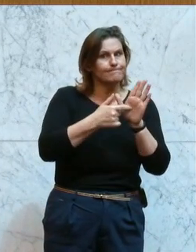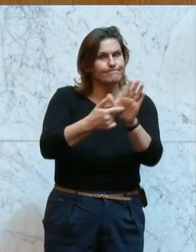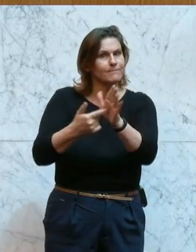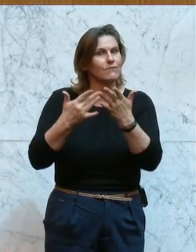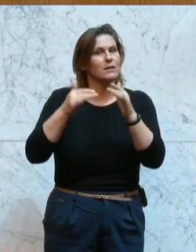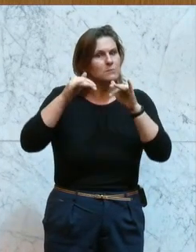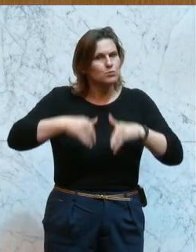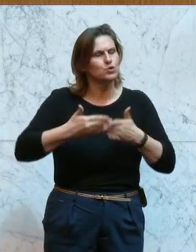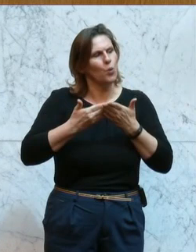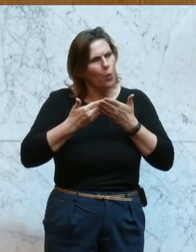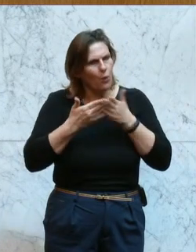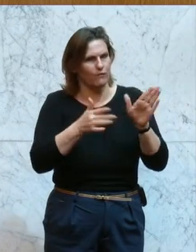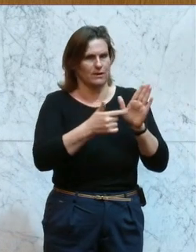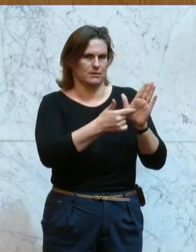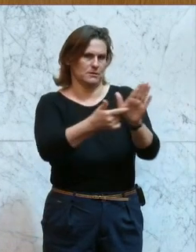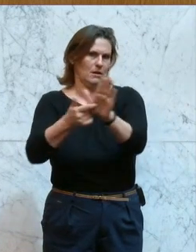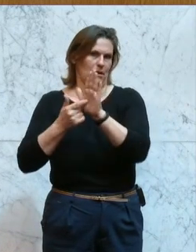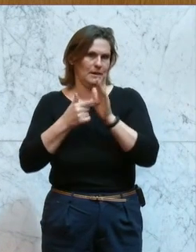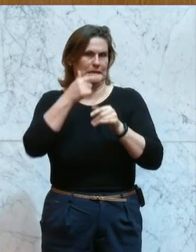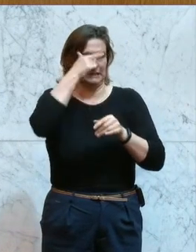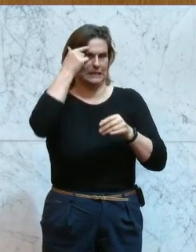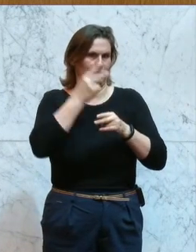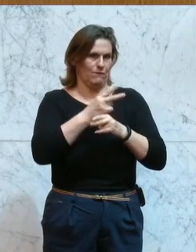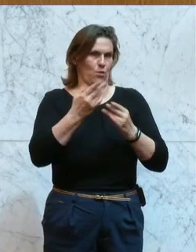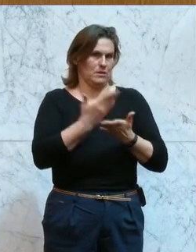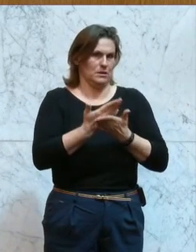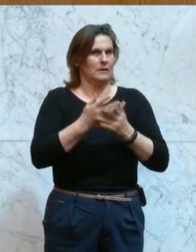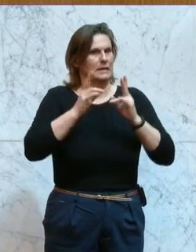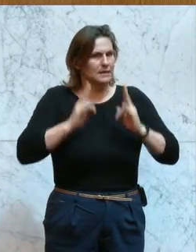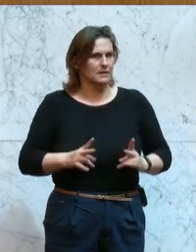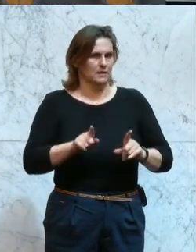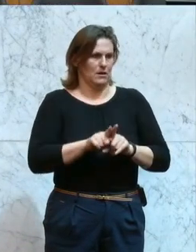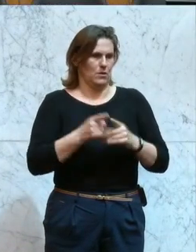ans Licht der Öffentlichkeit gehört. Das ist der Sinn des Ganzen und so ist es auch richtig.